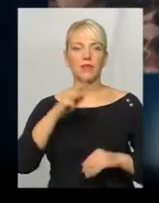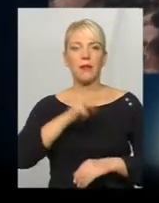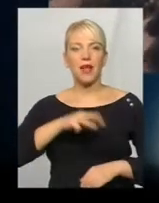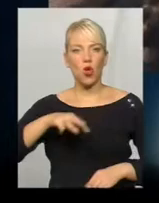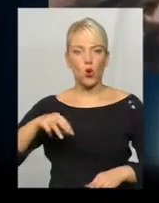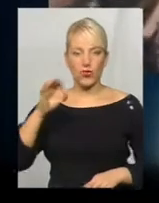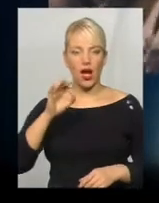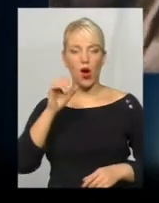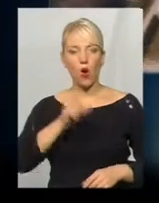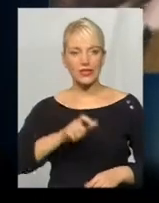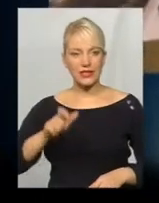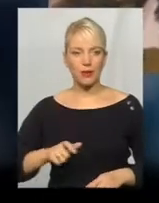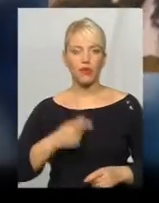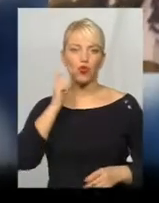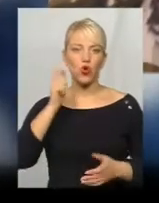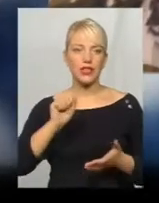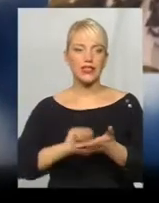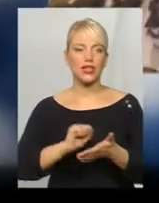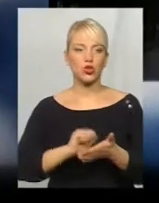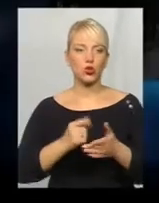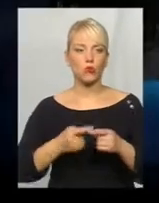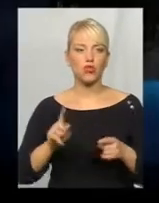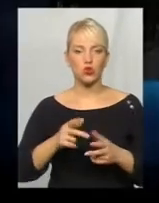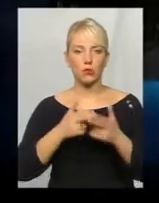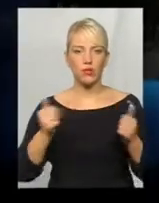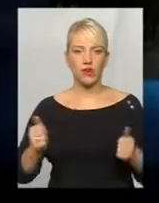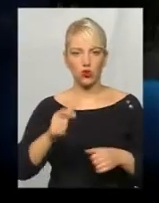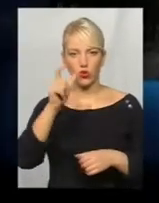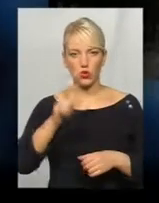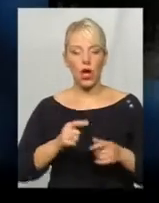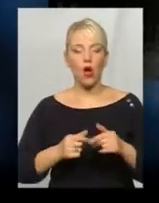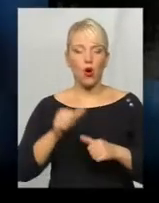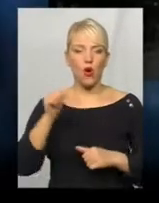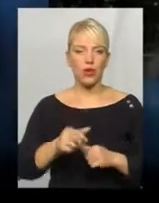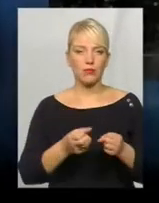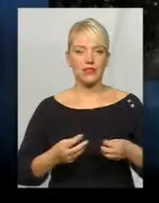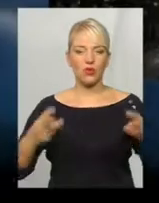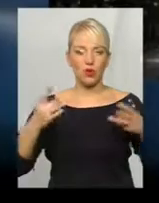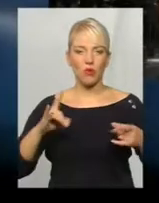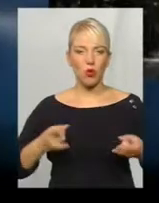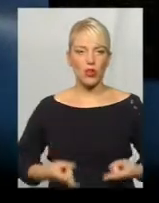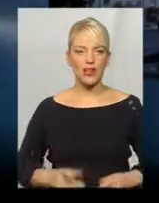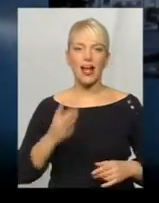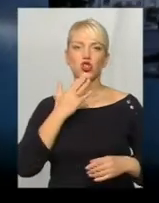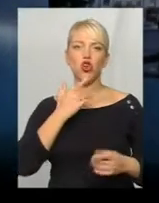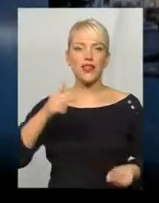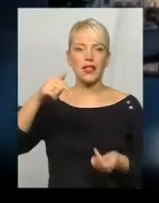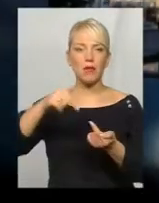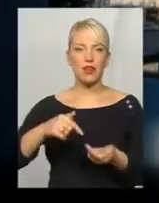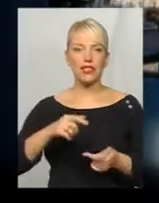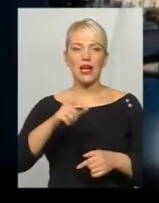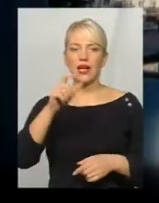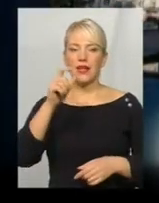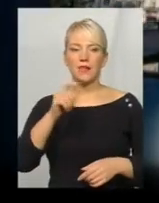осіб. В українських документах, що підтверджують особу, крім свідоцтва про народження, національна приналежність людини не